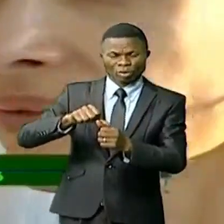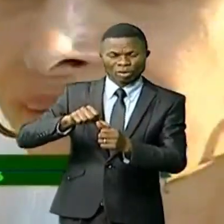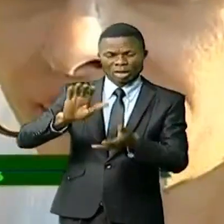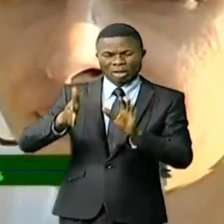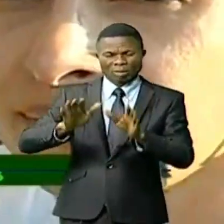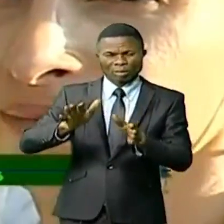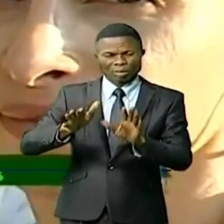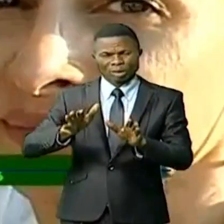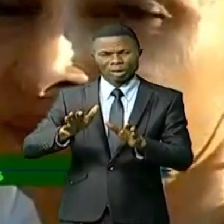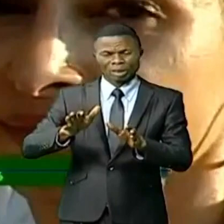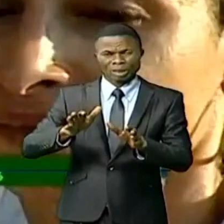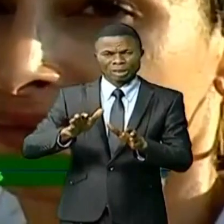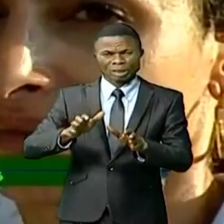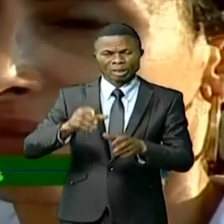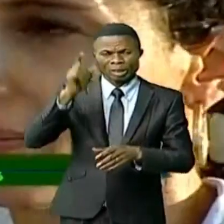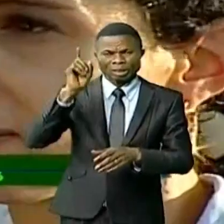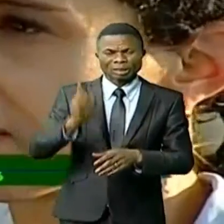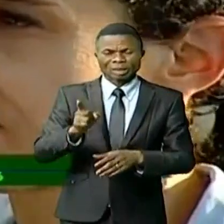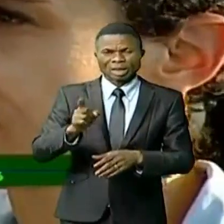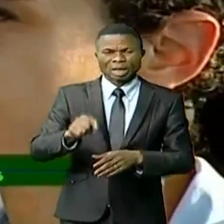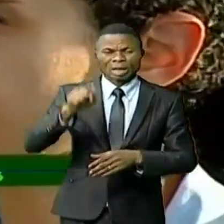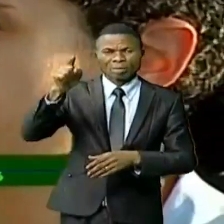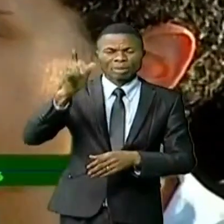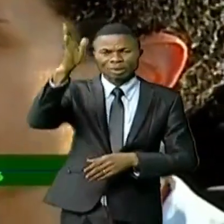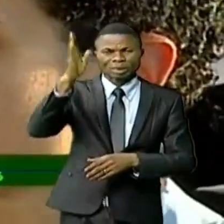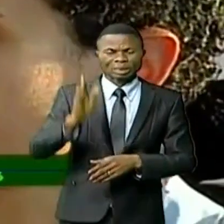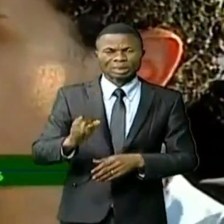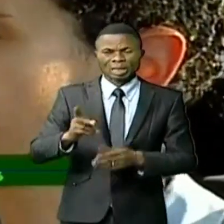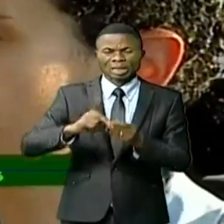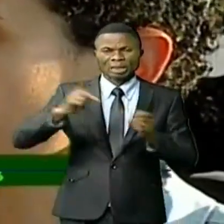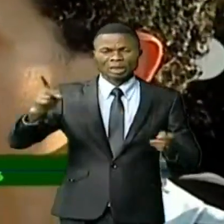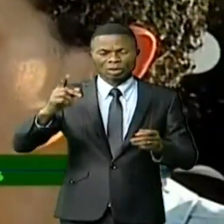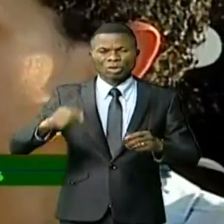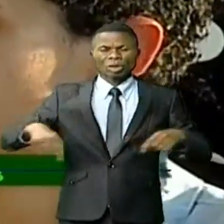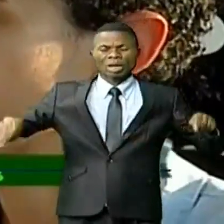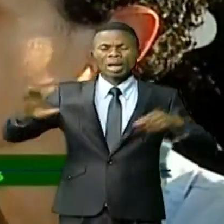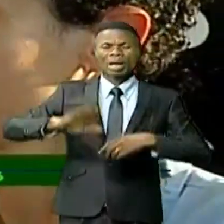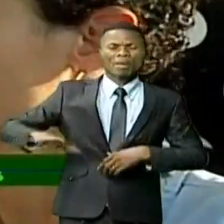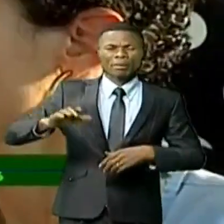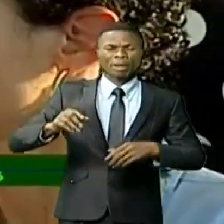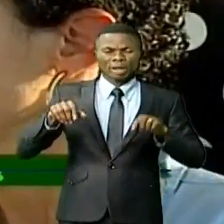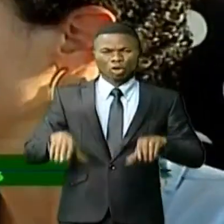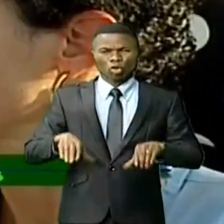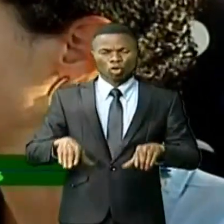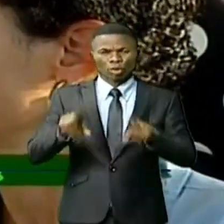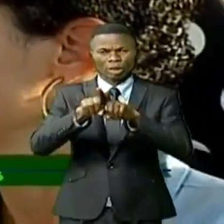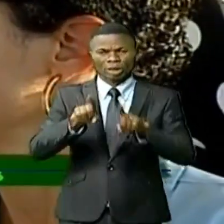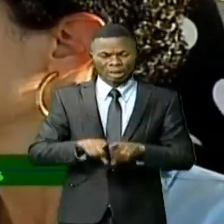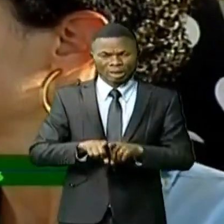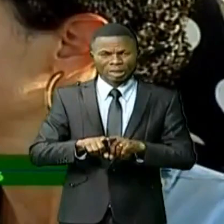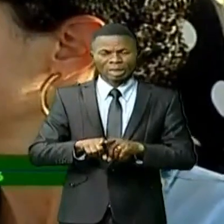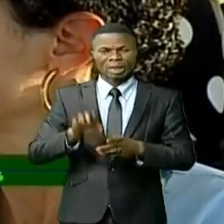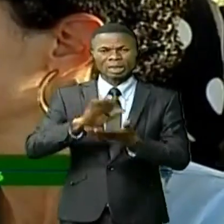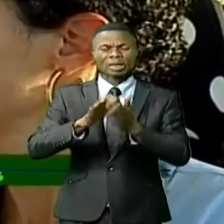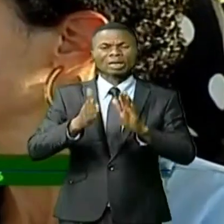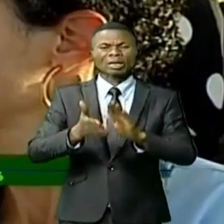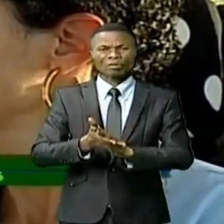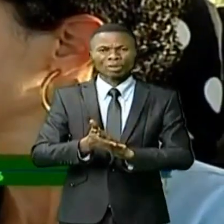101 500 km² du territoire national qui constitue